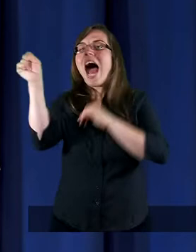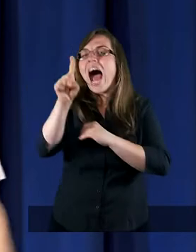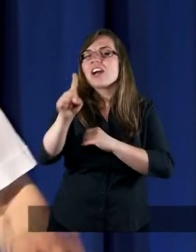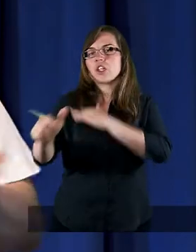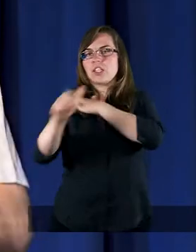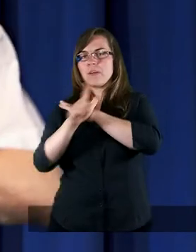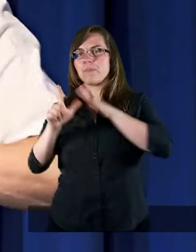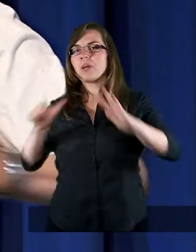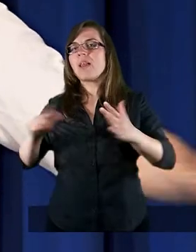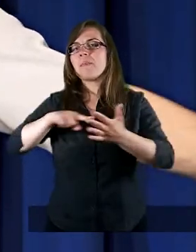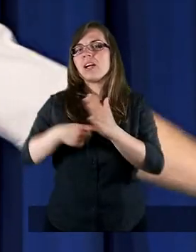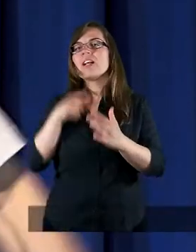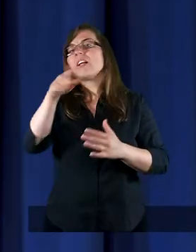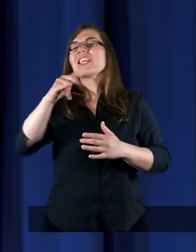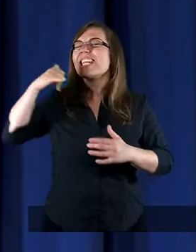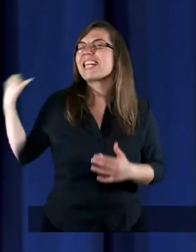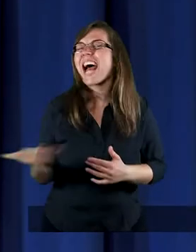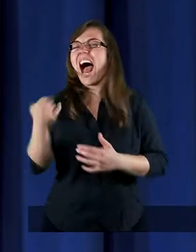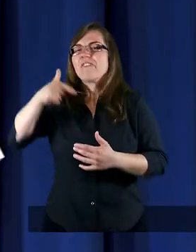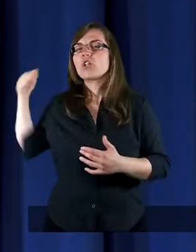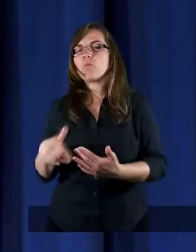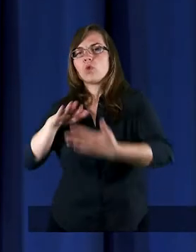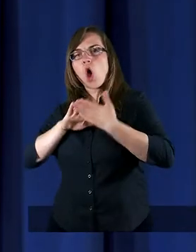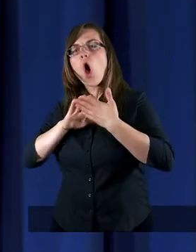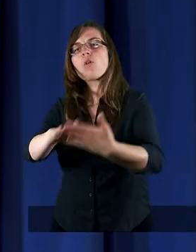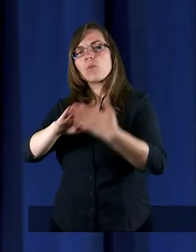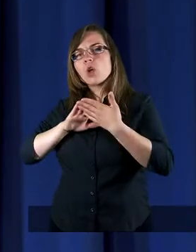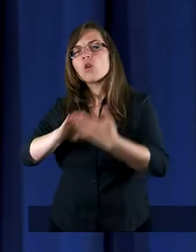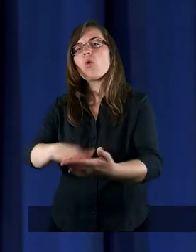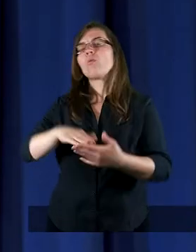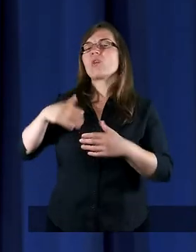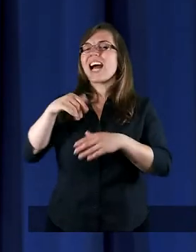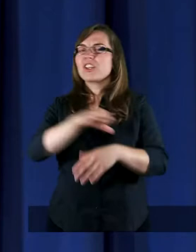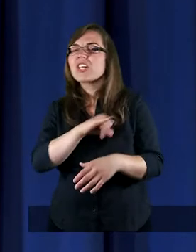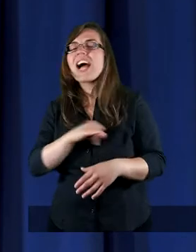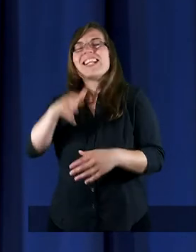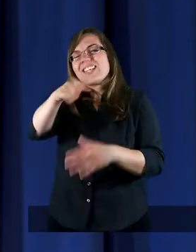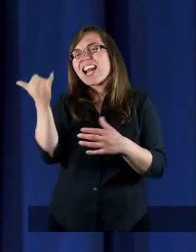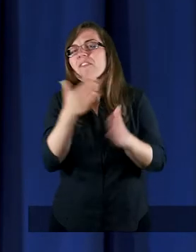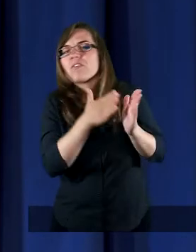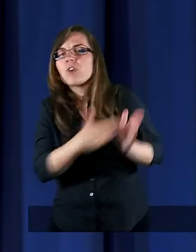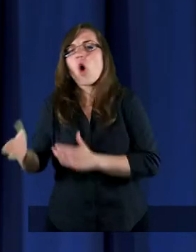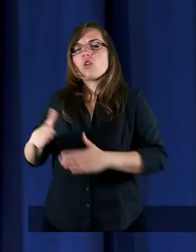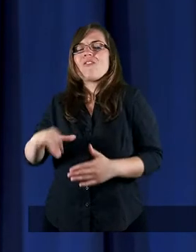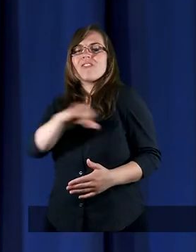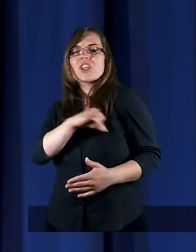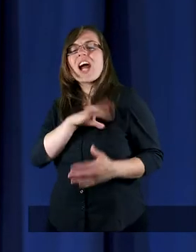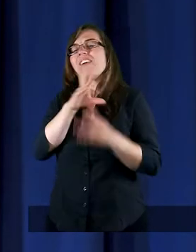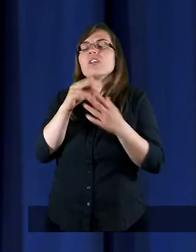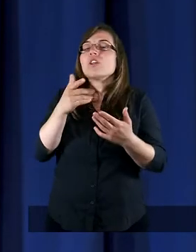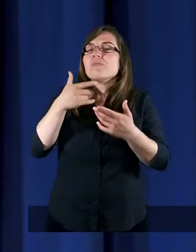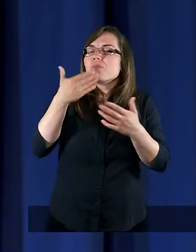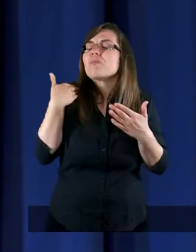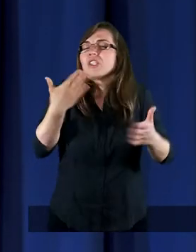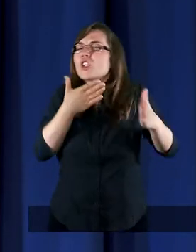razy. Piotrze, Ty masz zawsze odpuszczać. Ty masz zawsze być gotowy odpuścić swojemu winowajcy. Ty masz